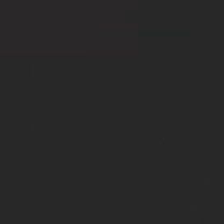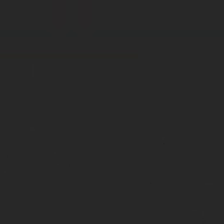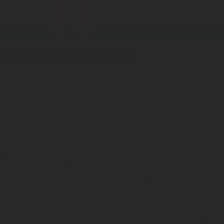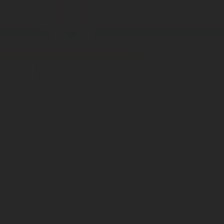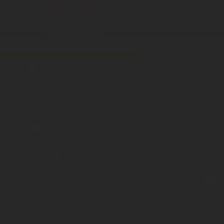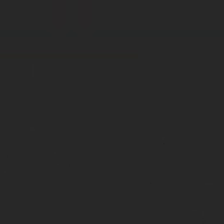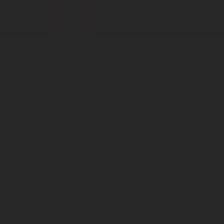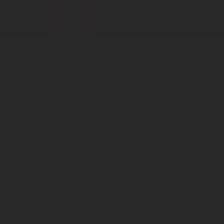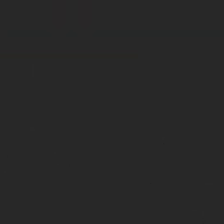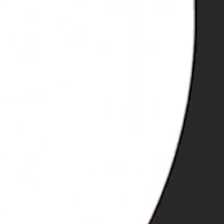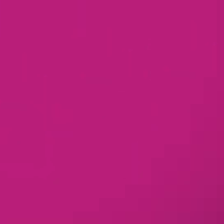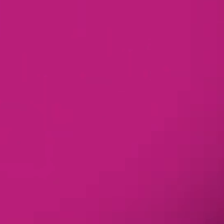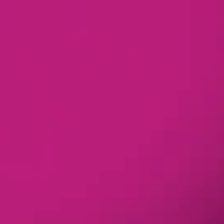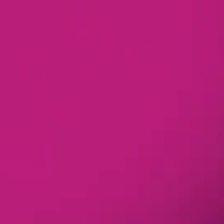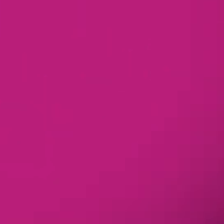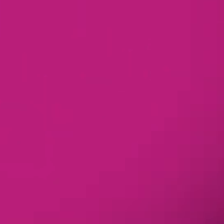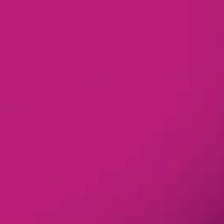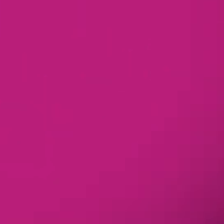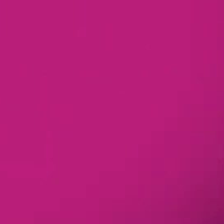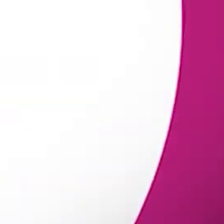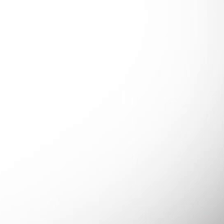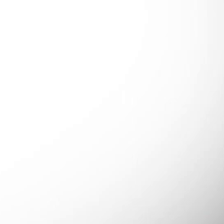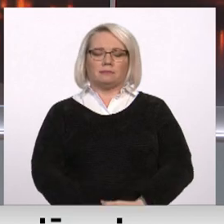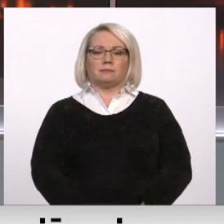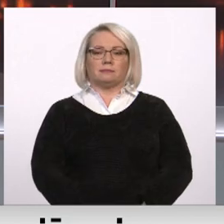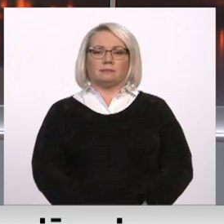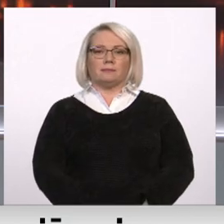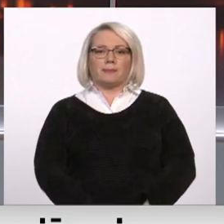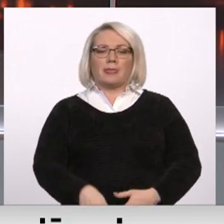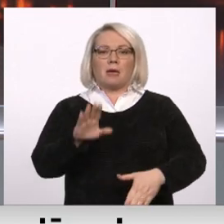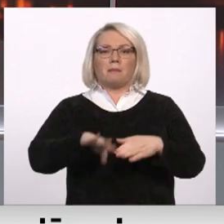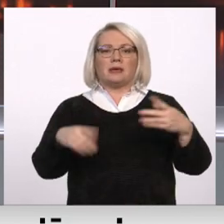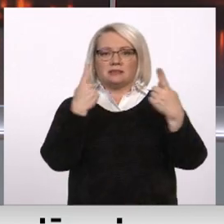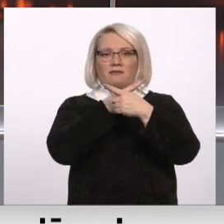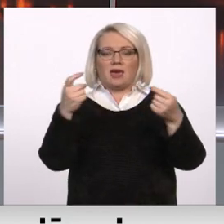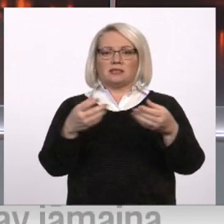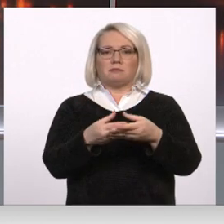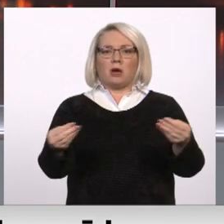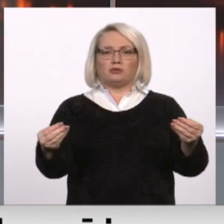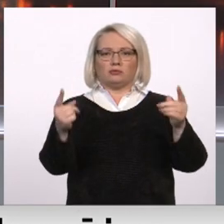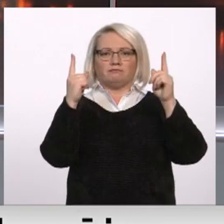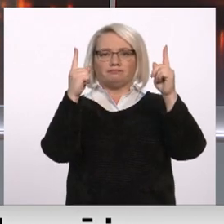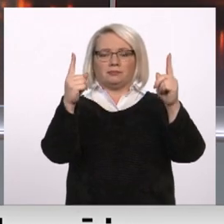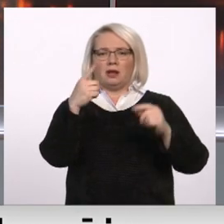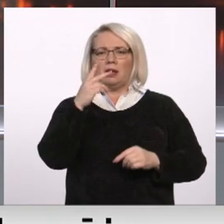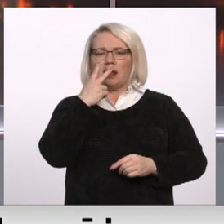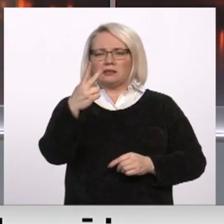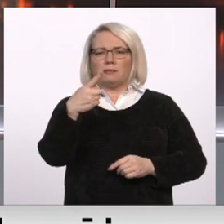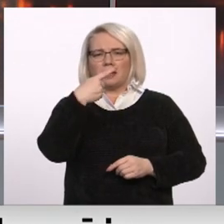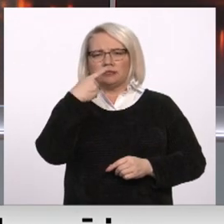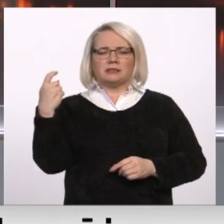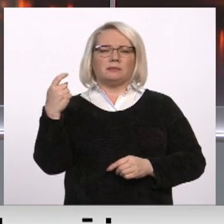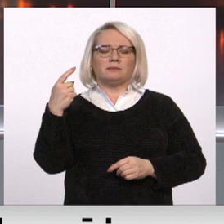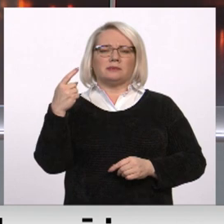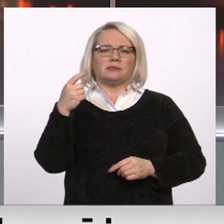Re, visi ēters ir te! Bez vēsts pāzudis šāds ieraksts redzams pie simtiem latviešu karavīru